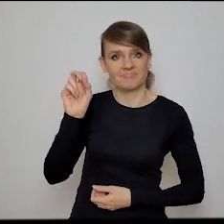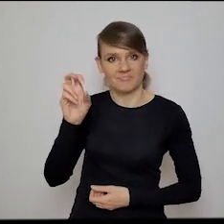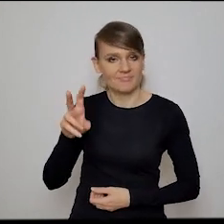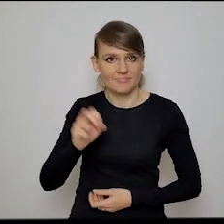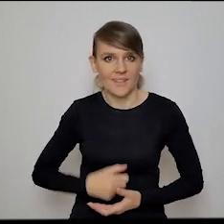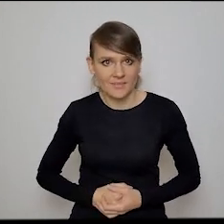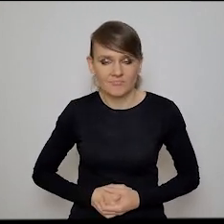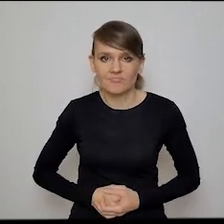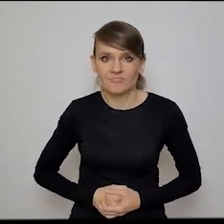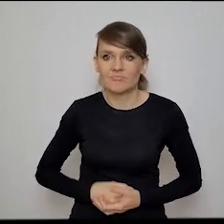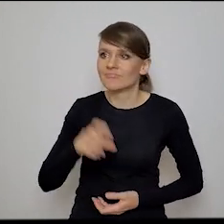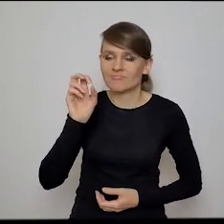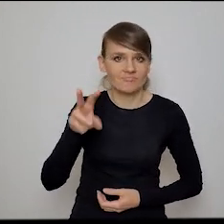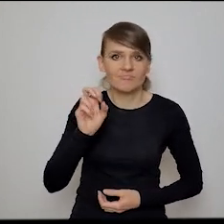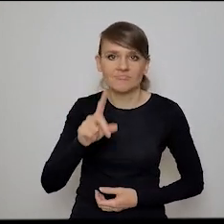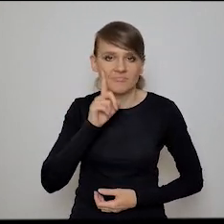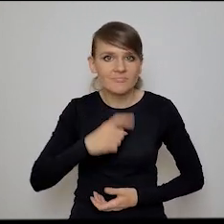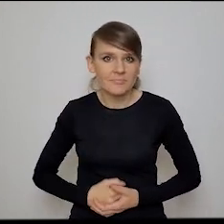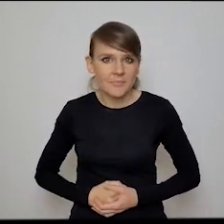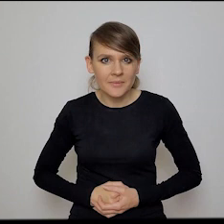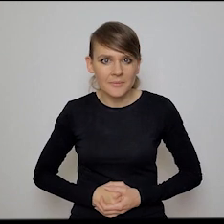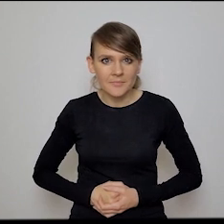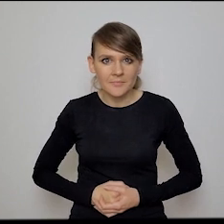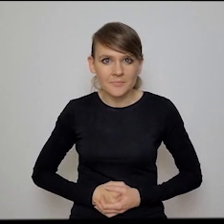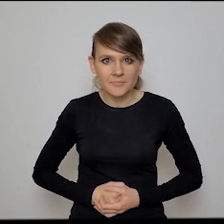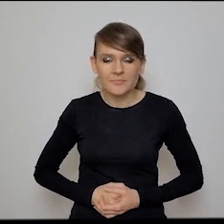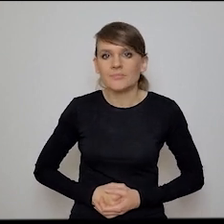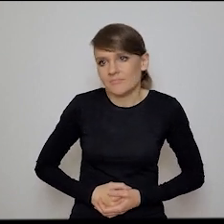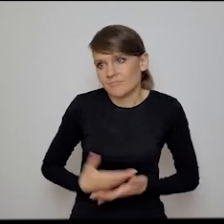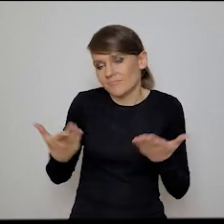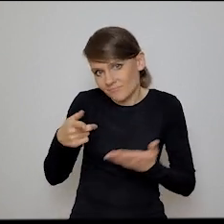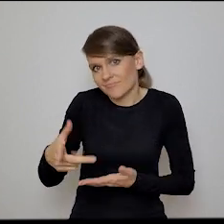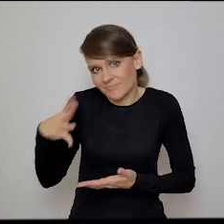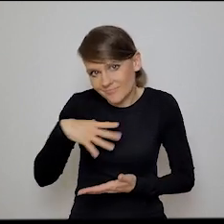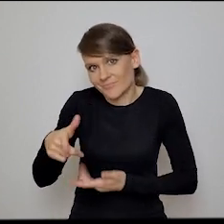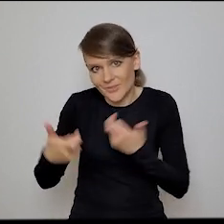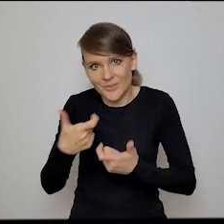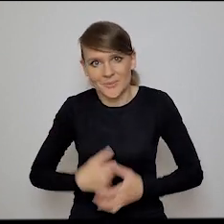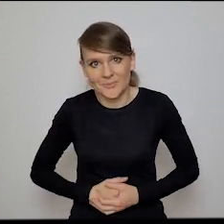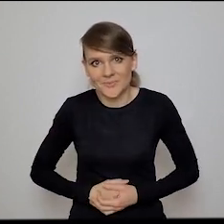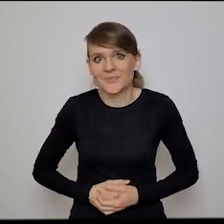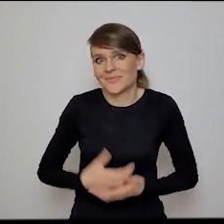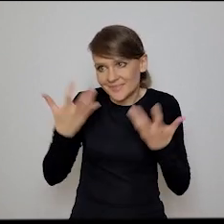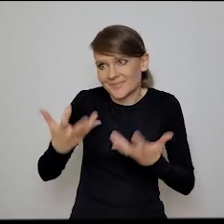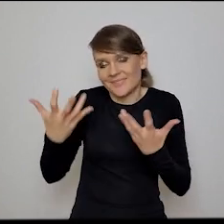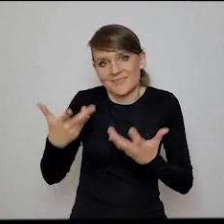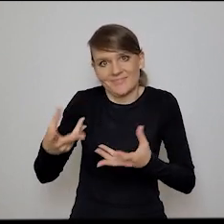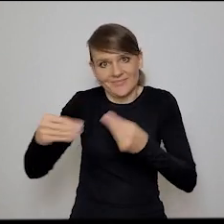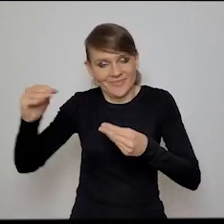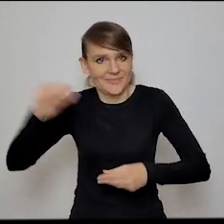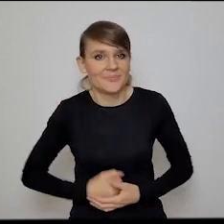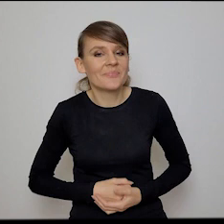Zdecydowanie. Zdecydowanie. Zdecydowanie, słuchaj, niech tak będzie. Niech się nam darzy.